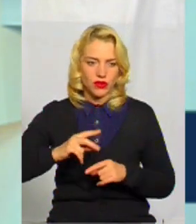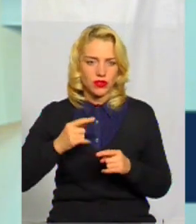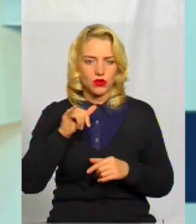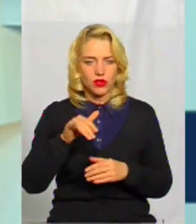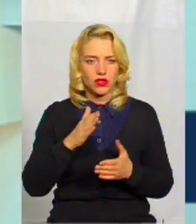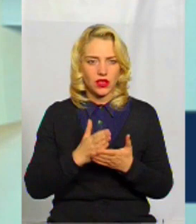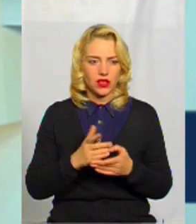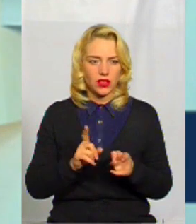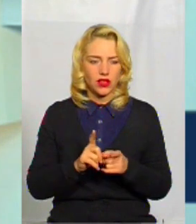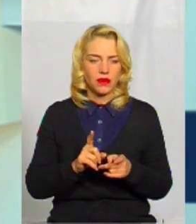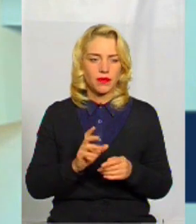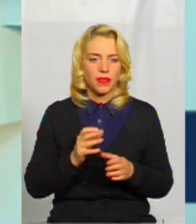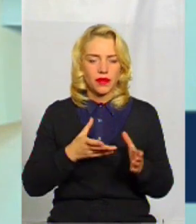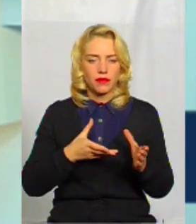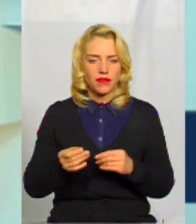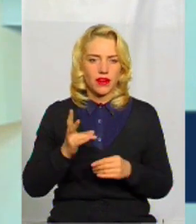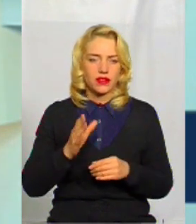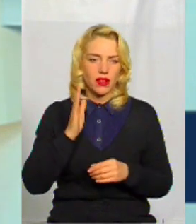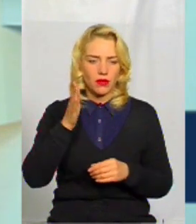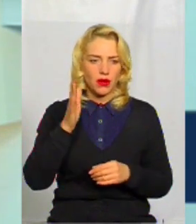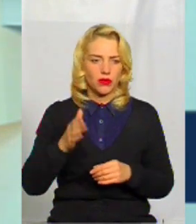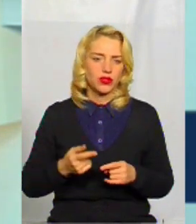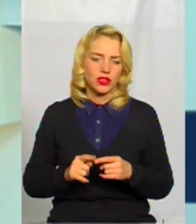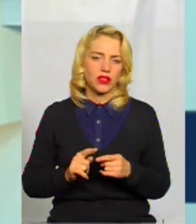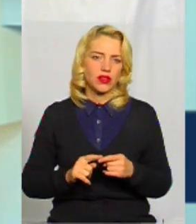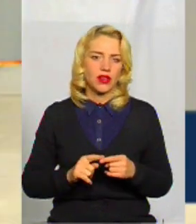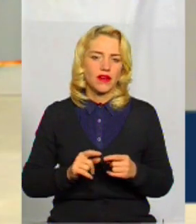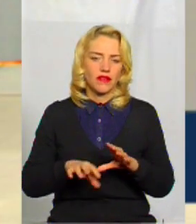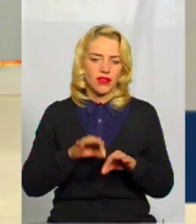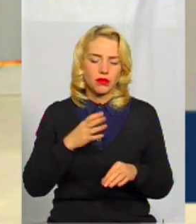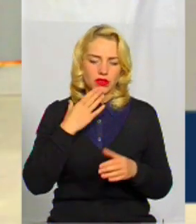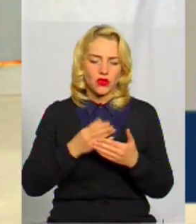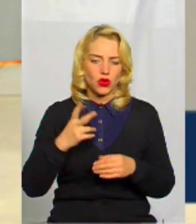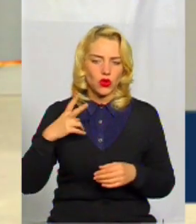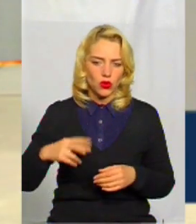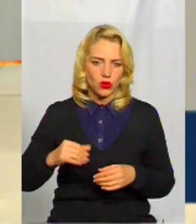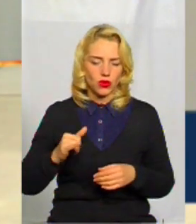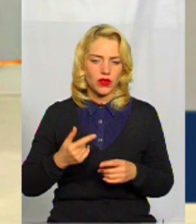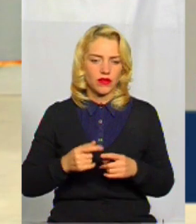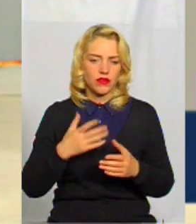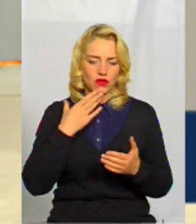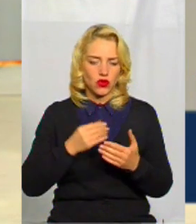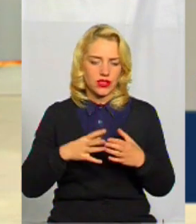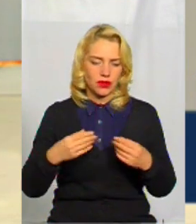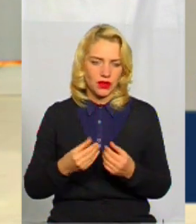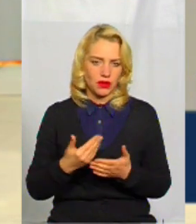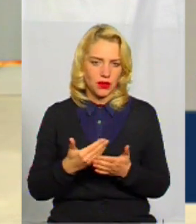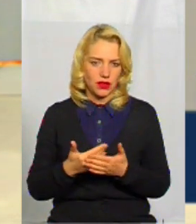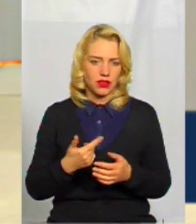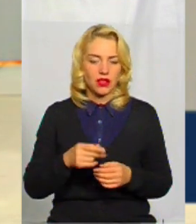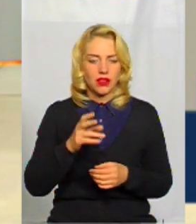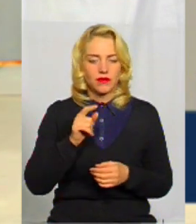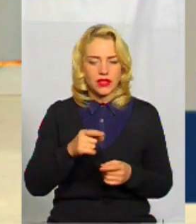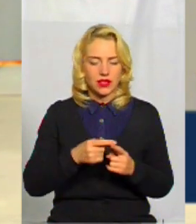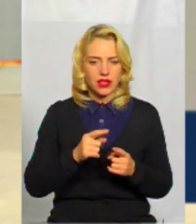і вони впливають потім на вибір майбутньої професії своїх доньок, своїх синів. Бо, в принципі, такі стереотипи стосуються не лише девчаток. На